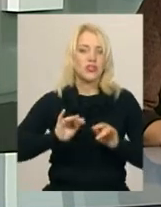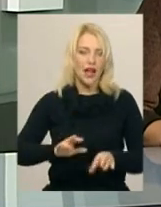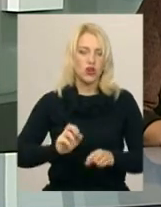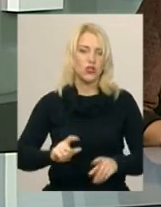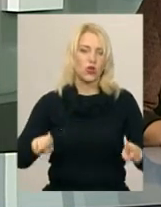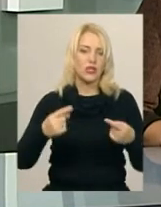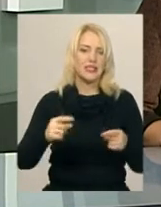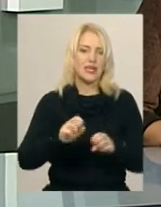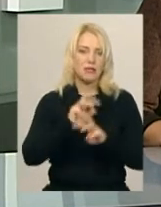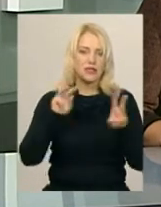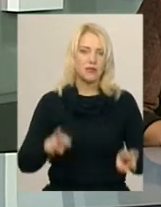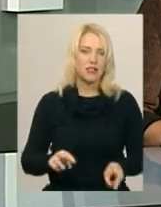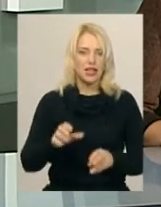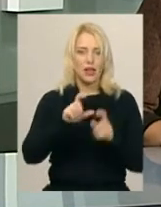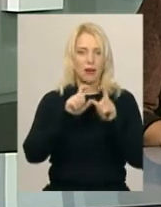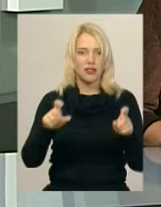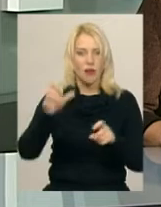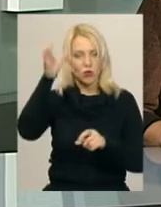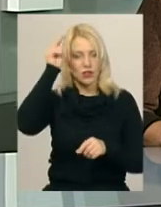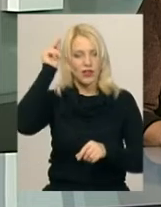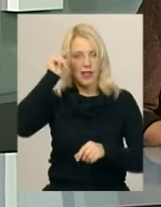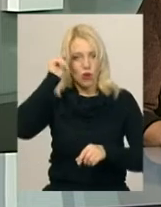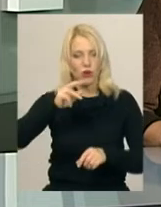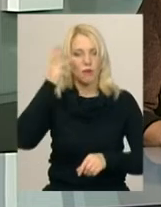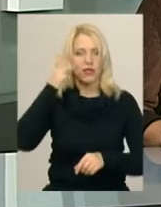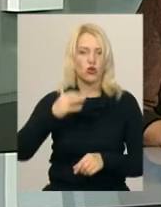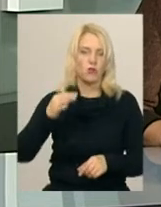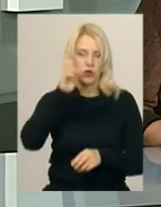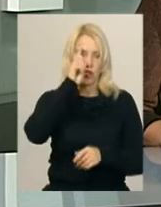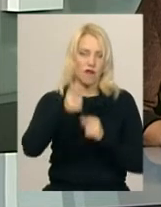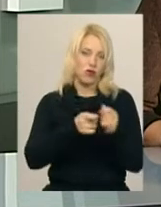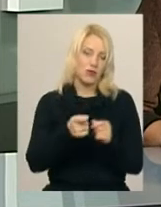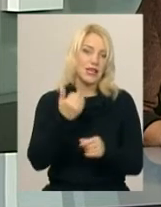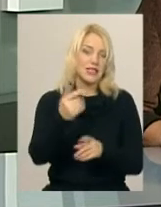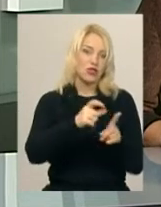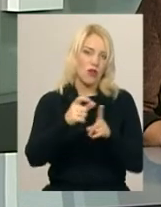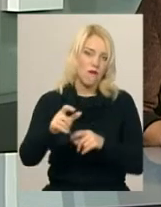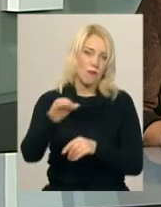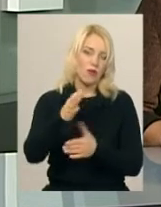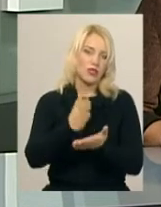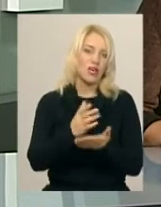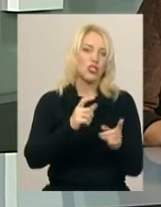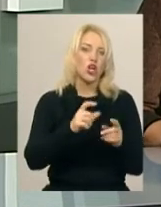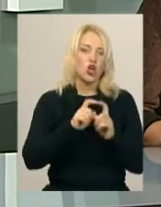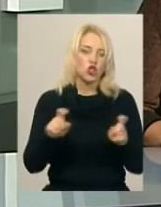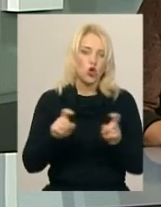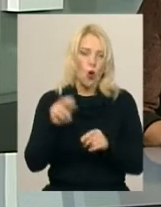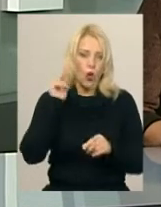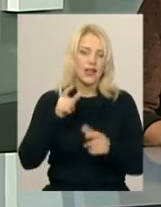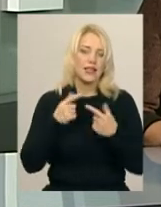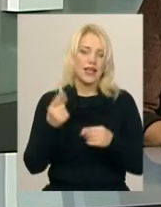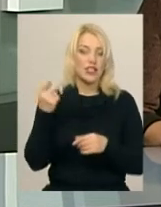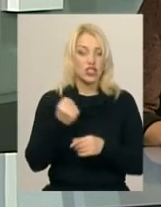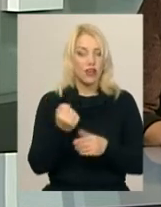Департаменту освіти і науки Хмельницької обласної державної адміністрації. За її словами, в області є школи, де тижневий відпочинок